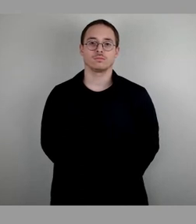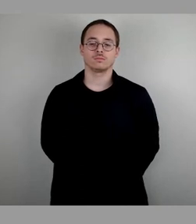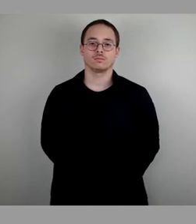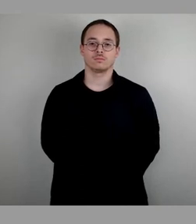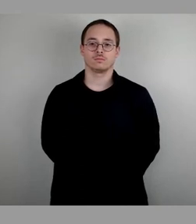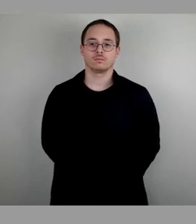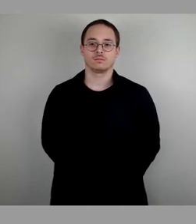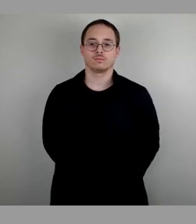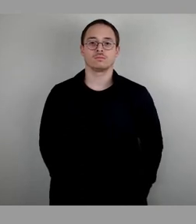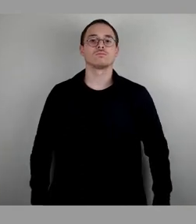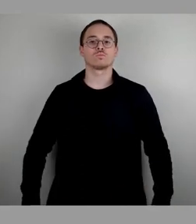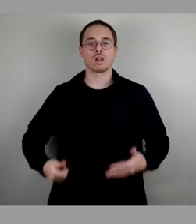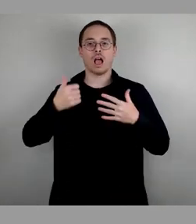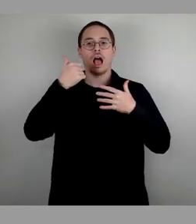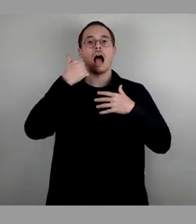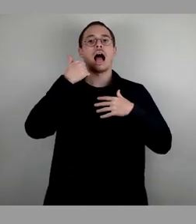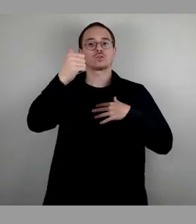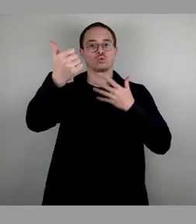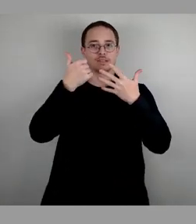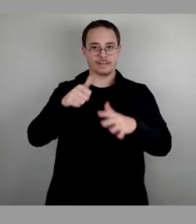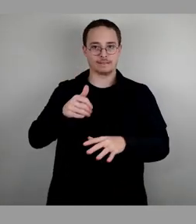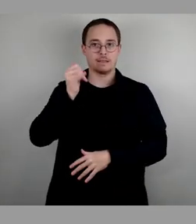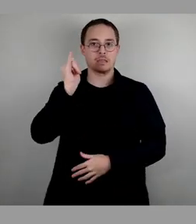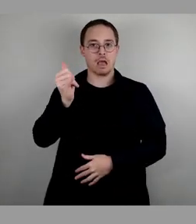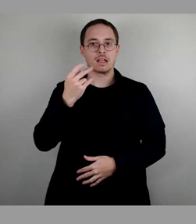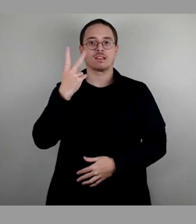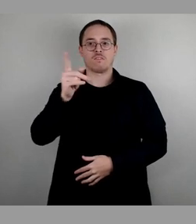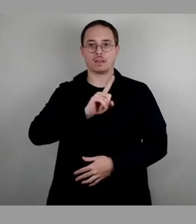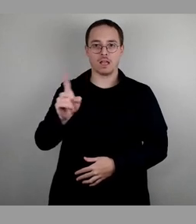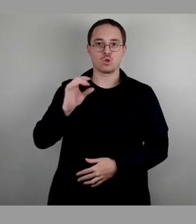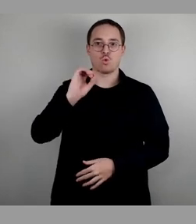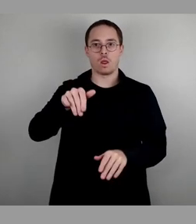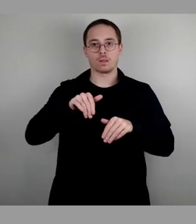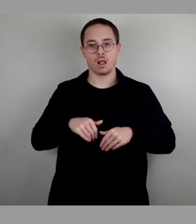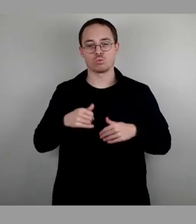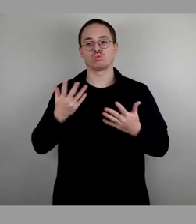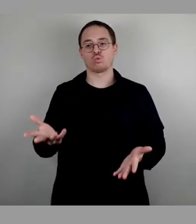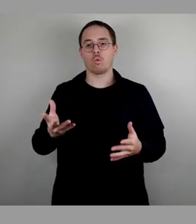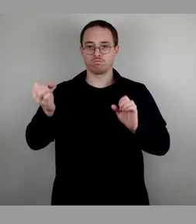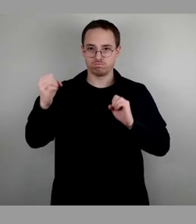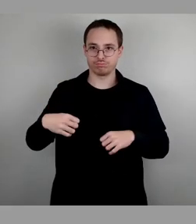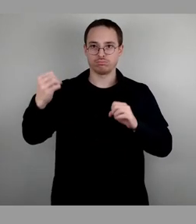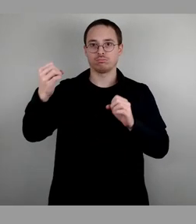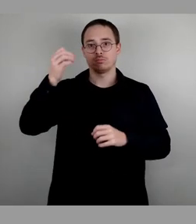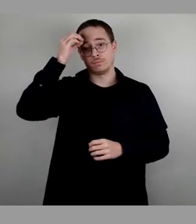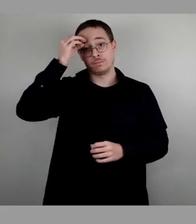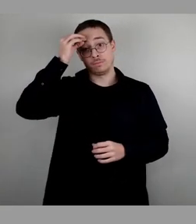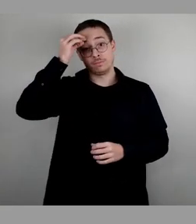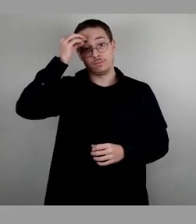Mit 61 Ja, 2 Nein, 0 Enthaltung, so erstmal mehrheitlich beschlossen. Und wer die so geänderte